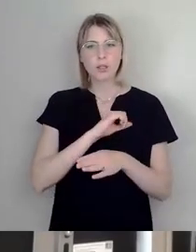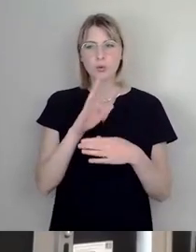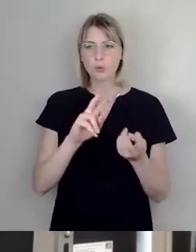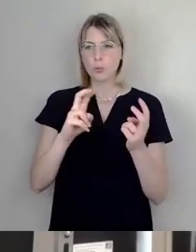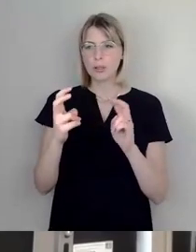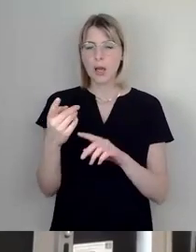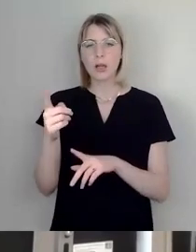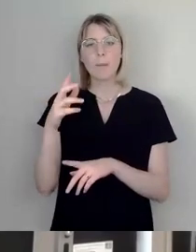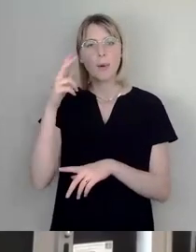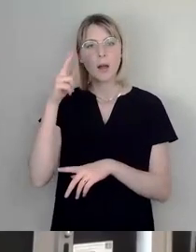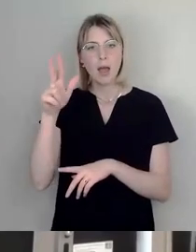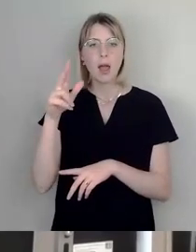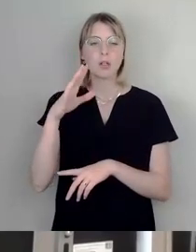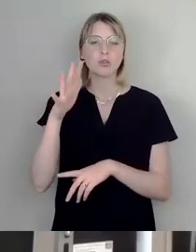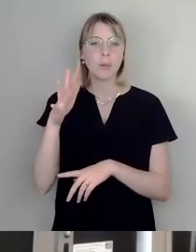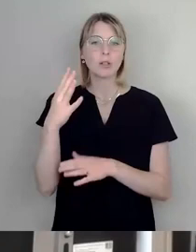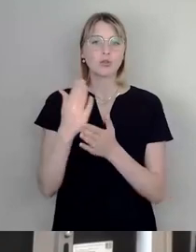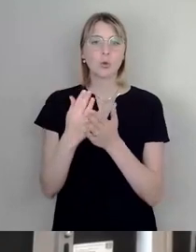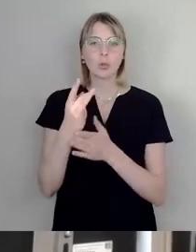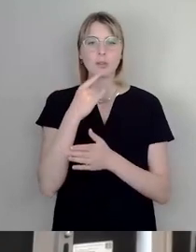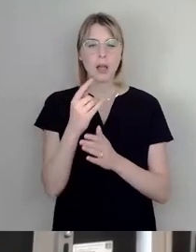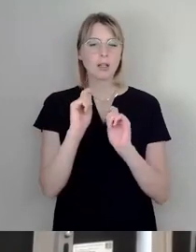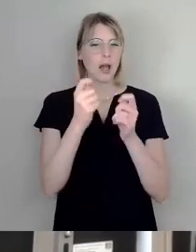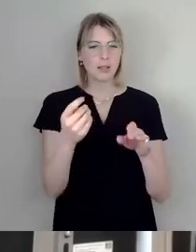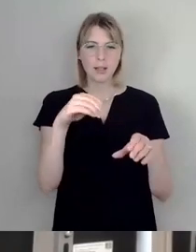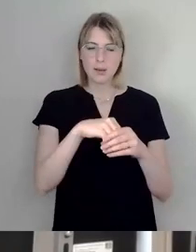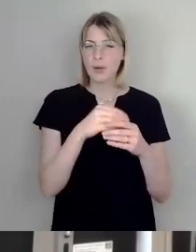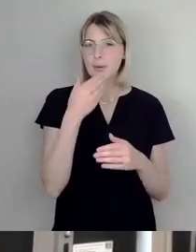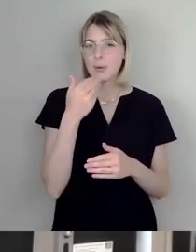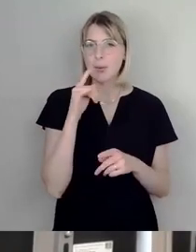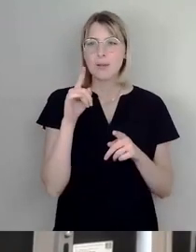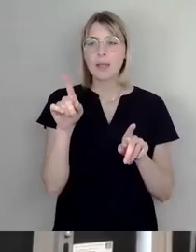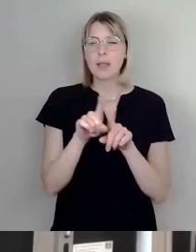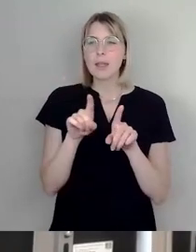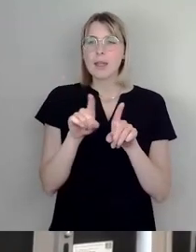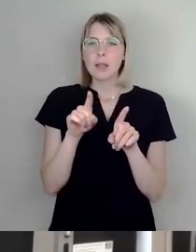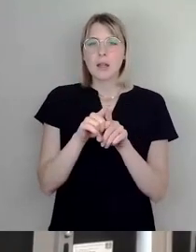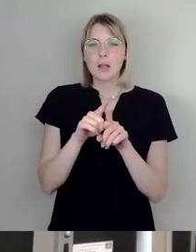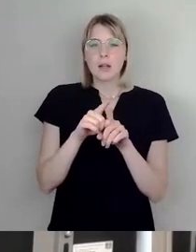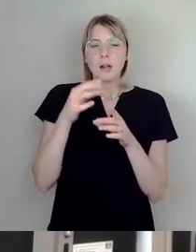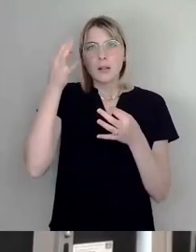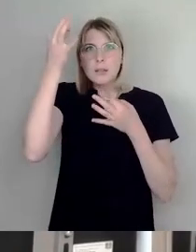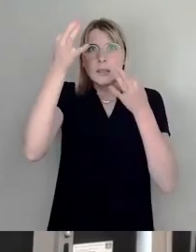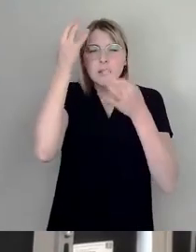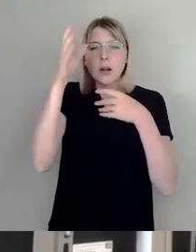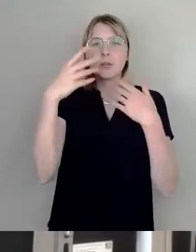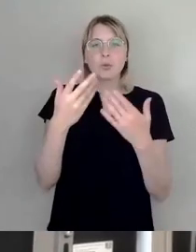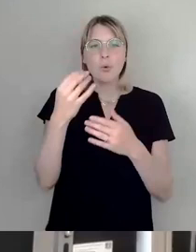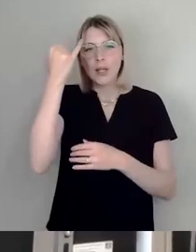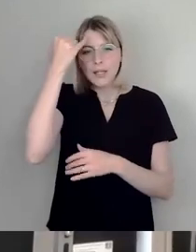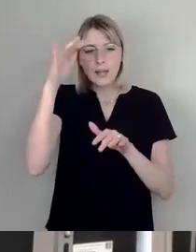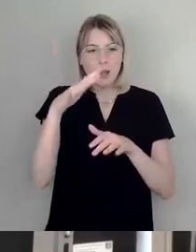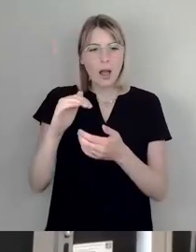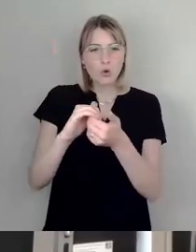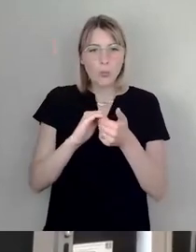ist gar nicht Bestandteil des Antrags. Da wird irgendwas von einem ideologischen Kampf gegen die WED gesprochen, bei der kommunalen Grundstücke quasi